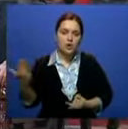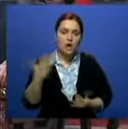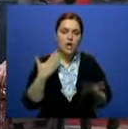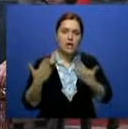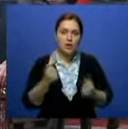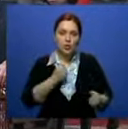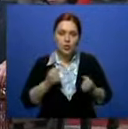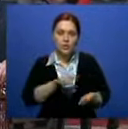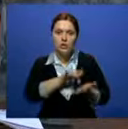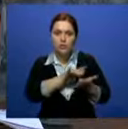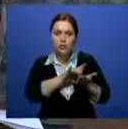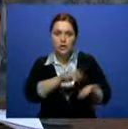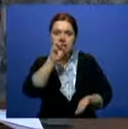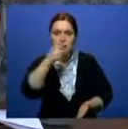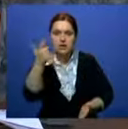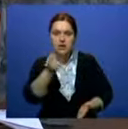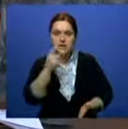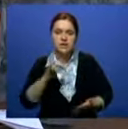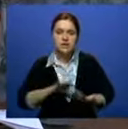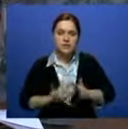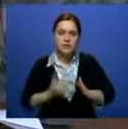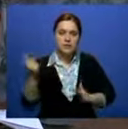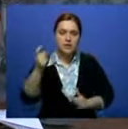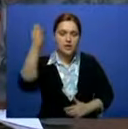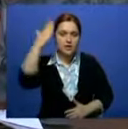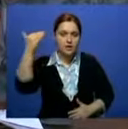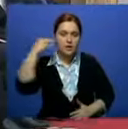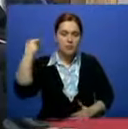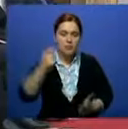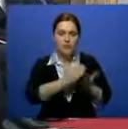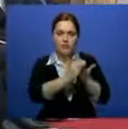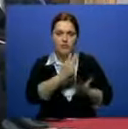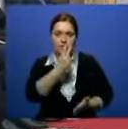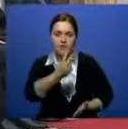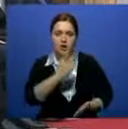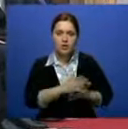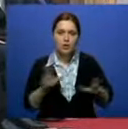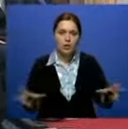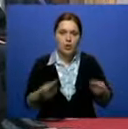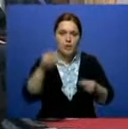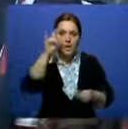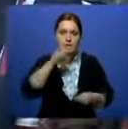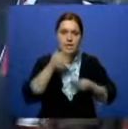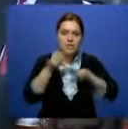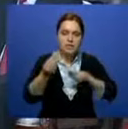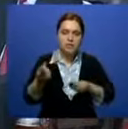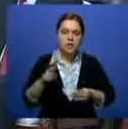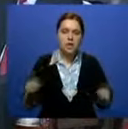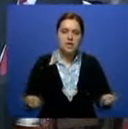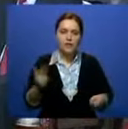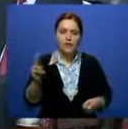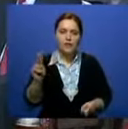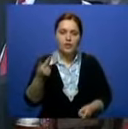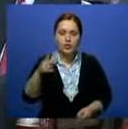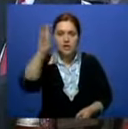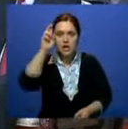прежде всего в туризме, нефтегазовой сфере и сельском хозяйстве. Вьетнамский лидер высоко оценил успехи Казахстана. По его мнению, стимул для развития двух стран, в том числе